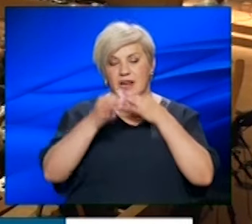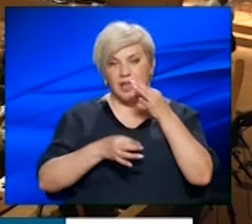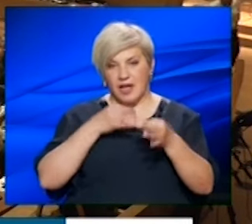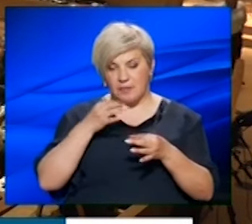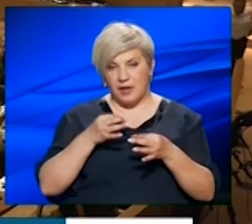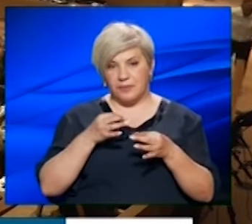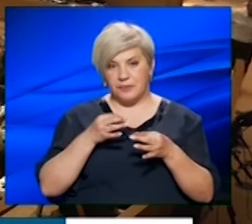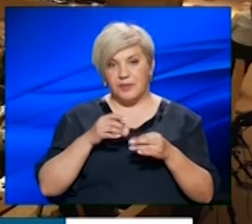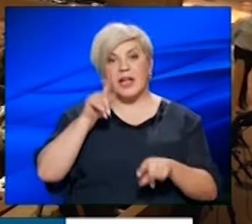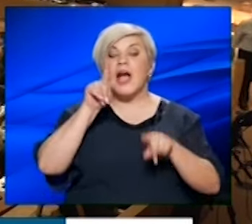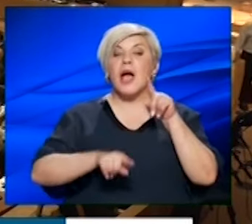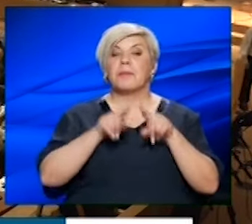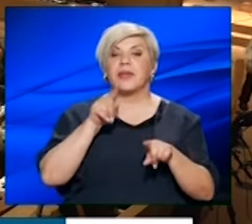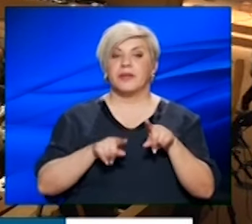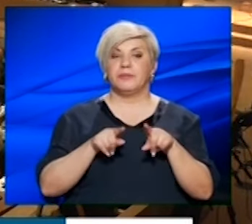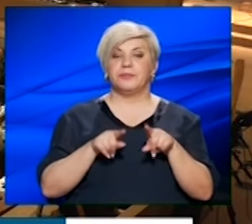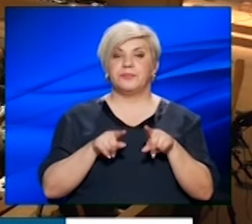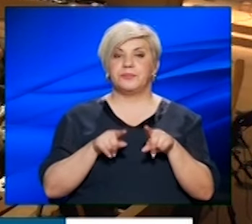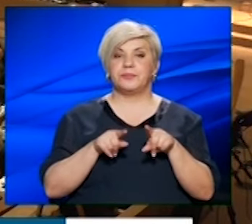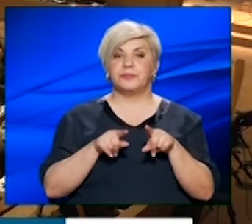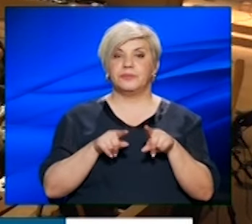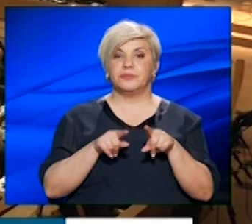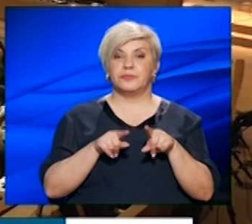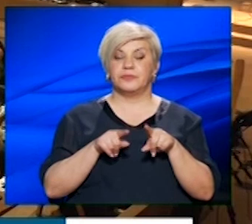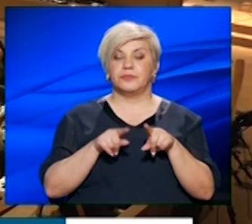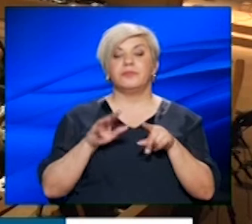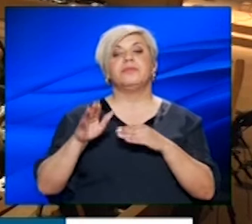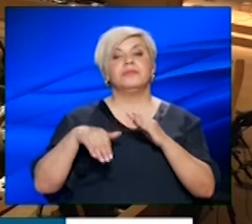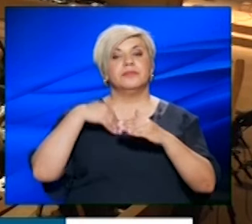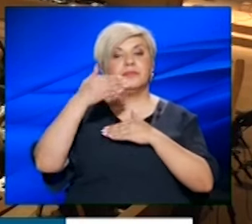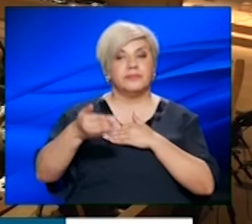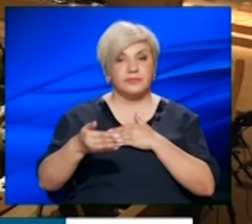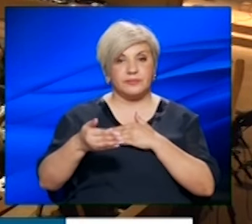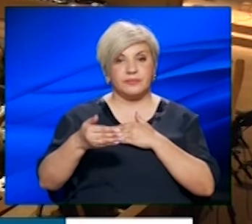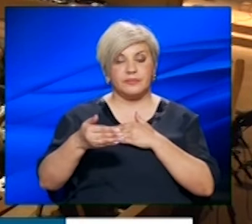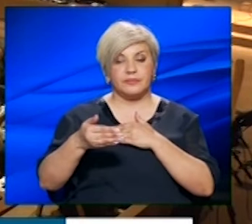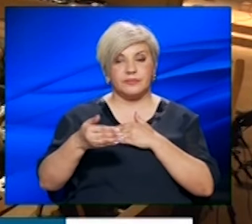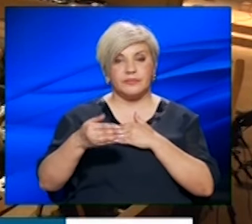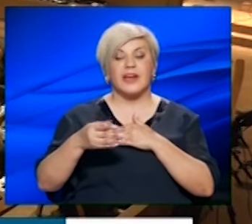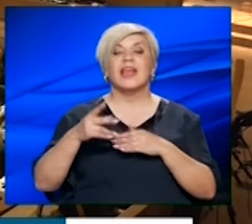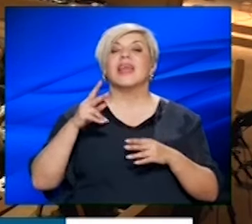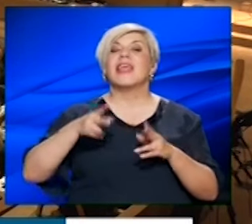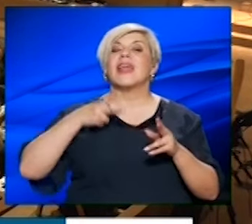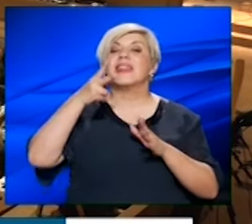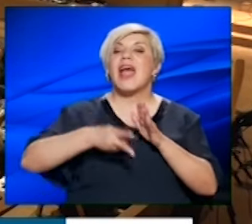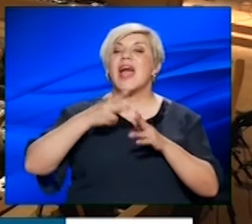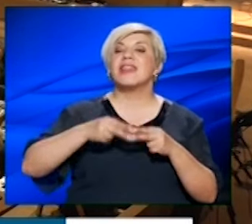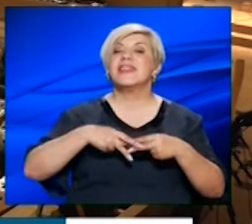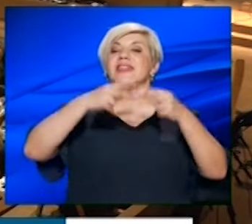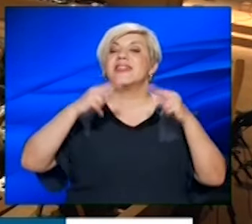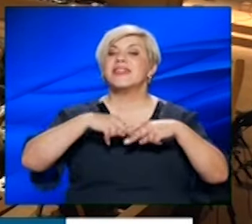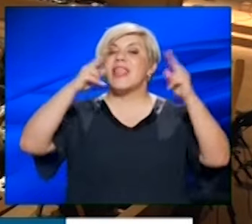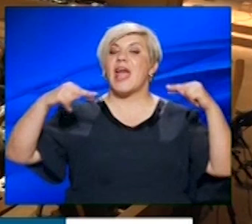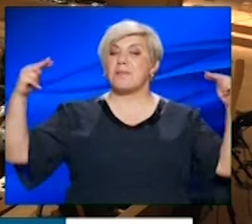όσο κι αν λένε κάποιοι εκ των υστέρων για το έγκλημα στα τέμπη, ενώ αυτοί που